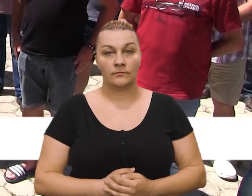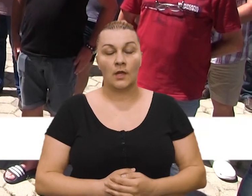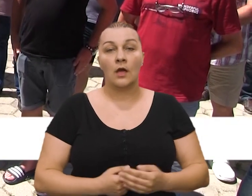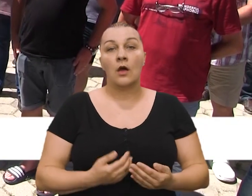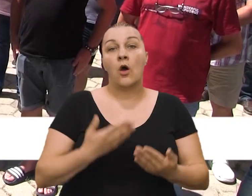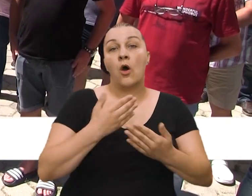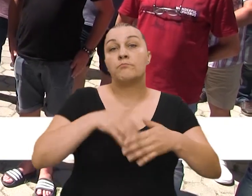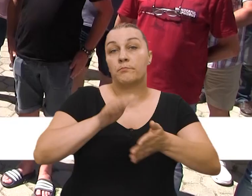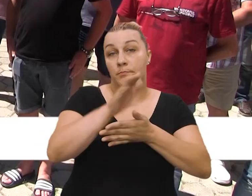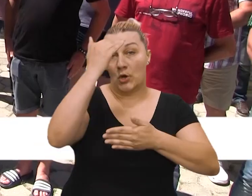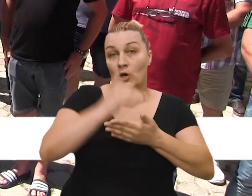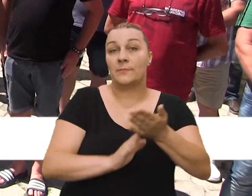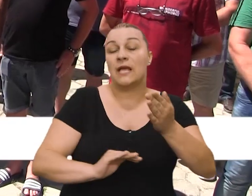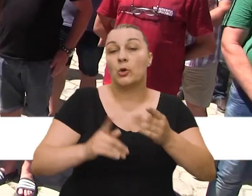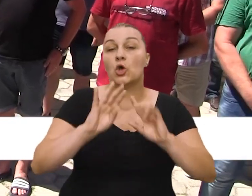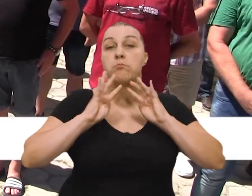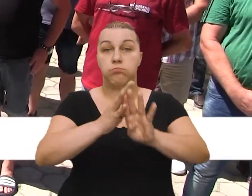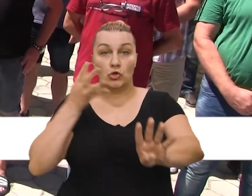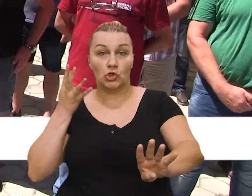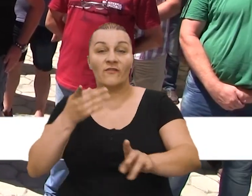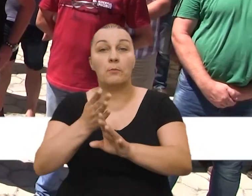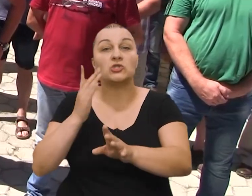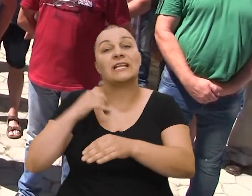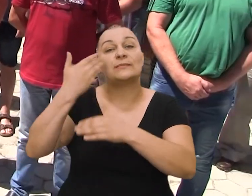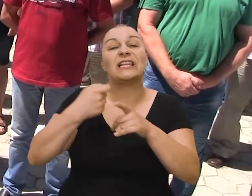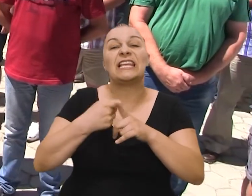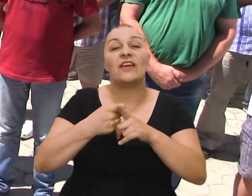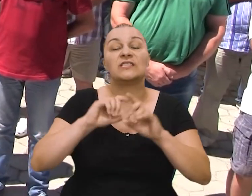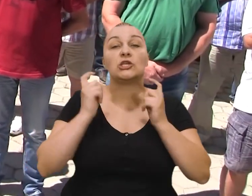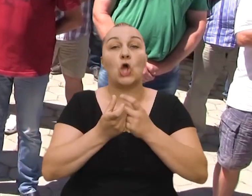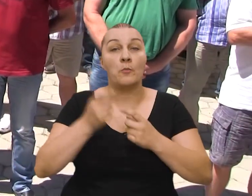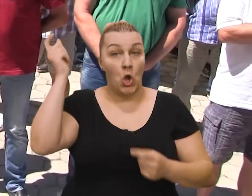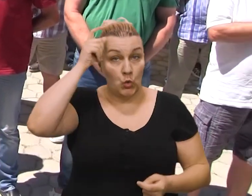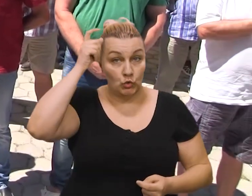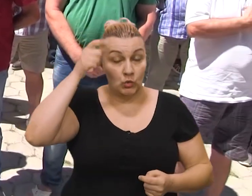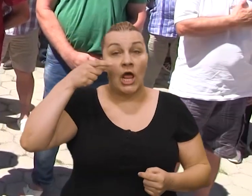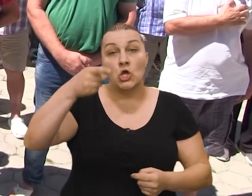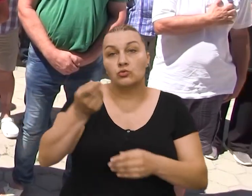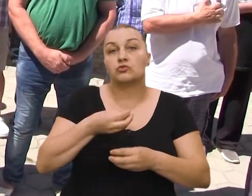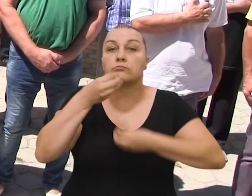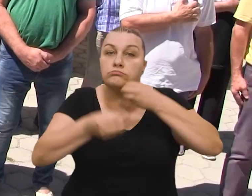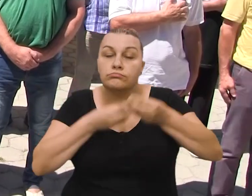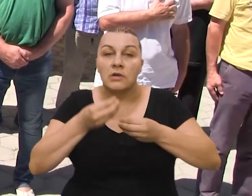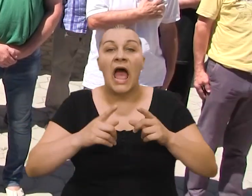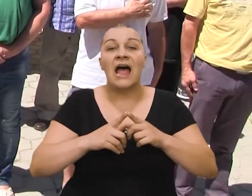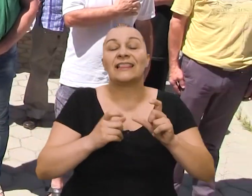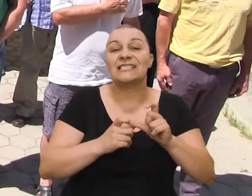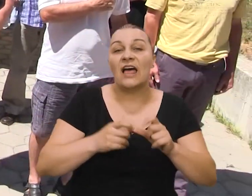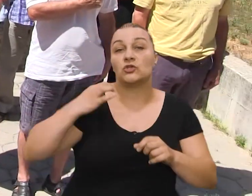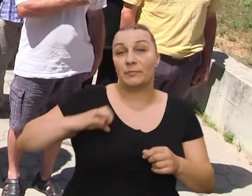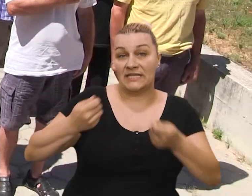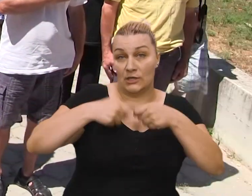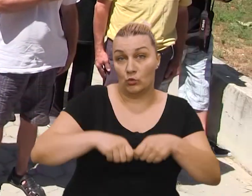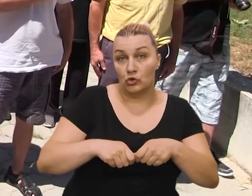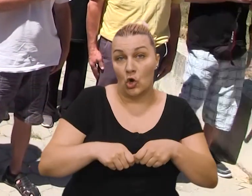Program je započeo postrojavanjem okupljenih pripadnika postrojeve ispe Kijevskog doma kulture, gdje su se nazvačnima obratili Ante